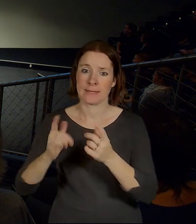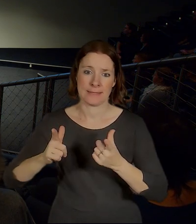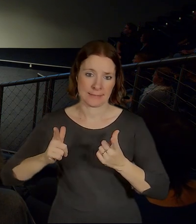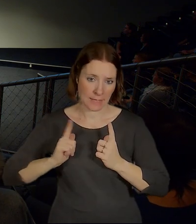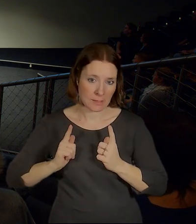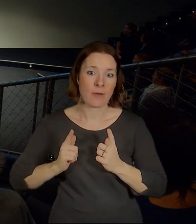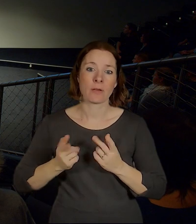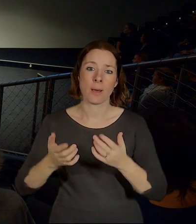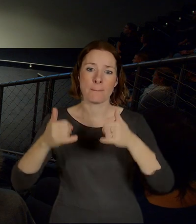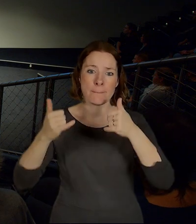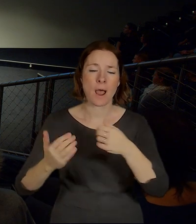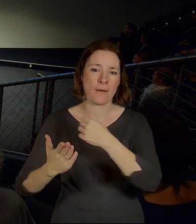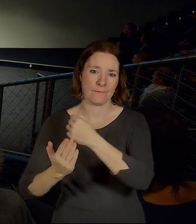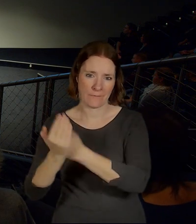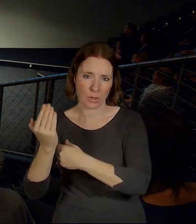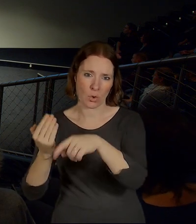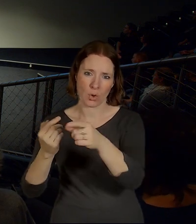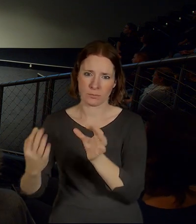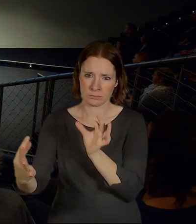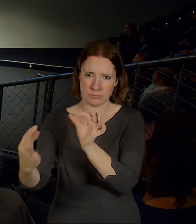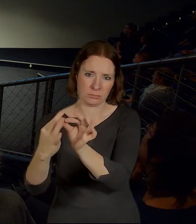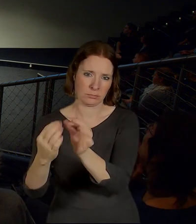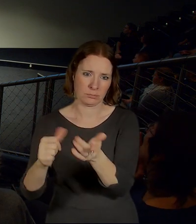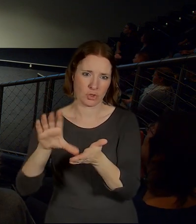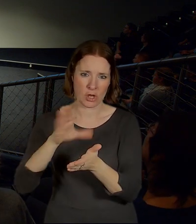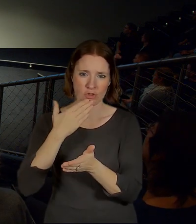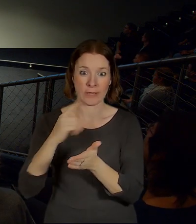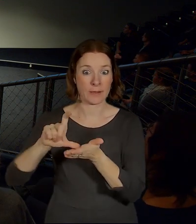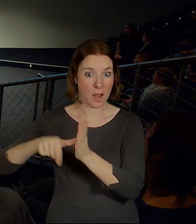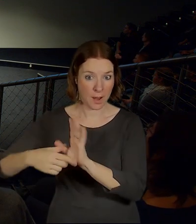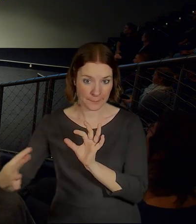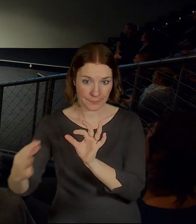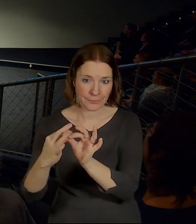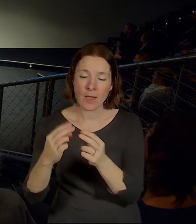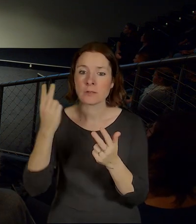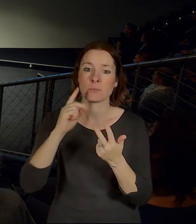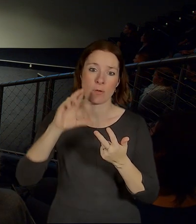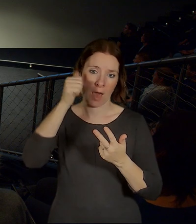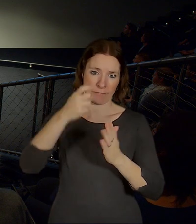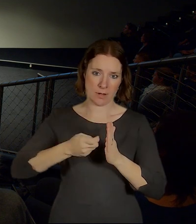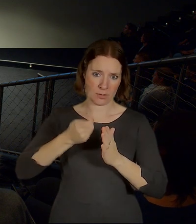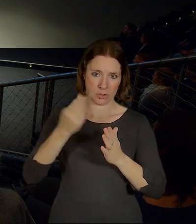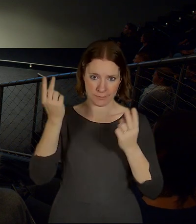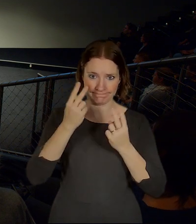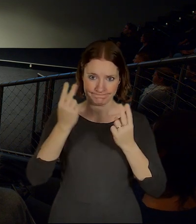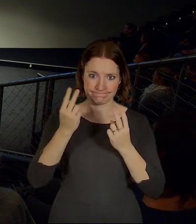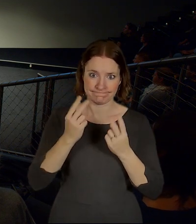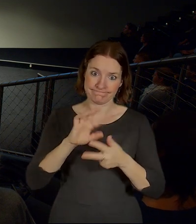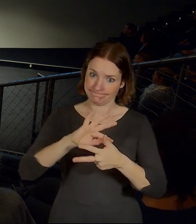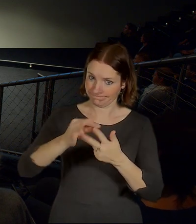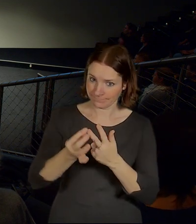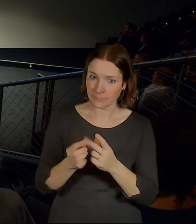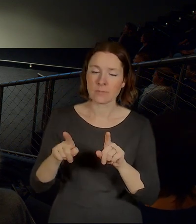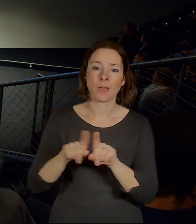Prahy ve RTčka ve středočeském kraji. No a pochopitelně hlavní nádraží, kde budou zastavovat také v